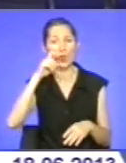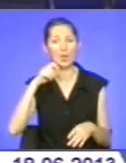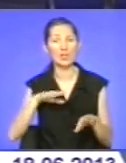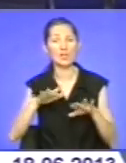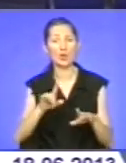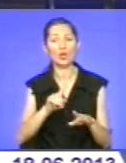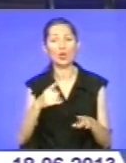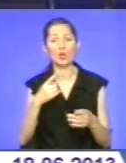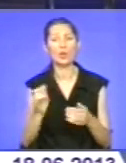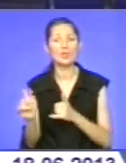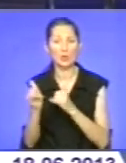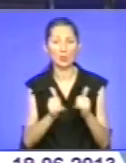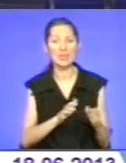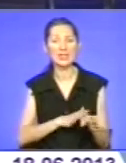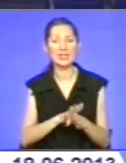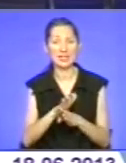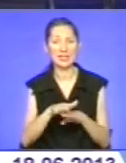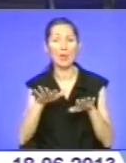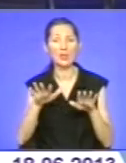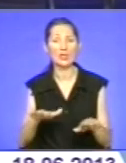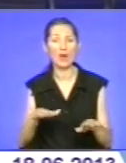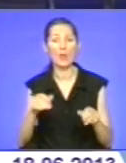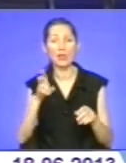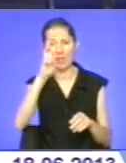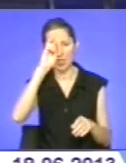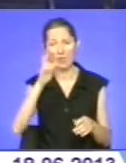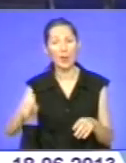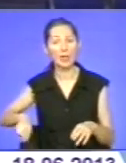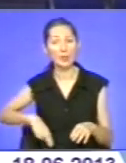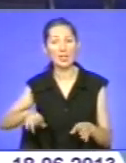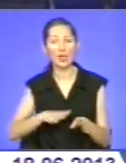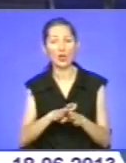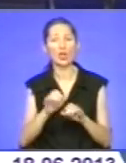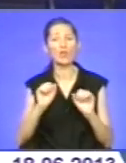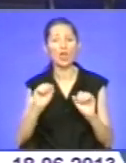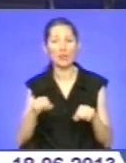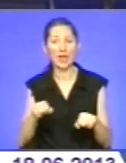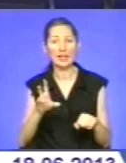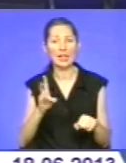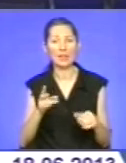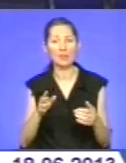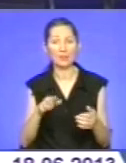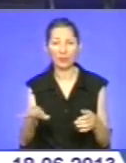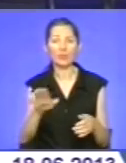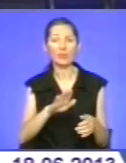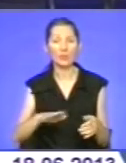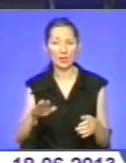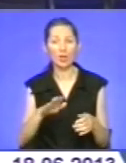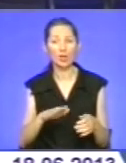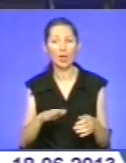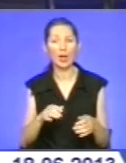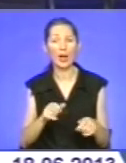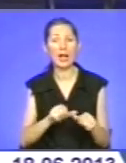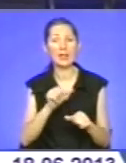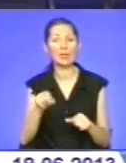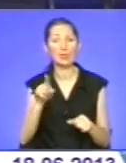щодо забезпечення здійснення місцевими державними адміністраціями виконавчої влади на відповідній території. Окрім